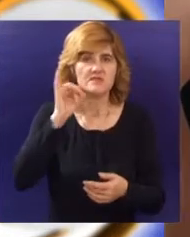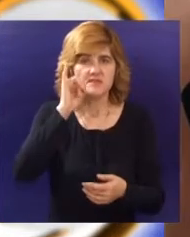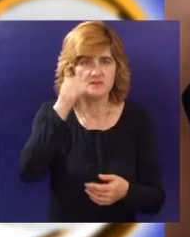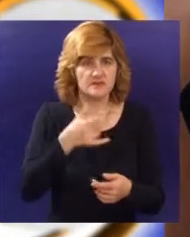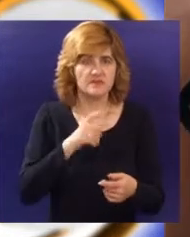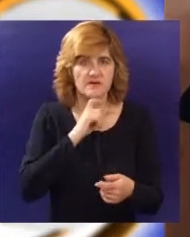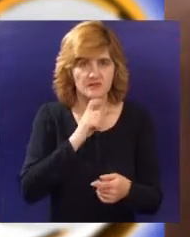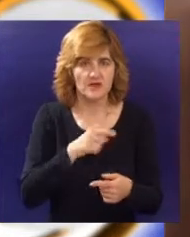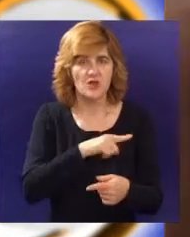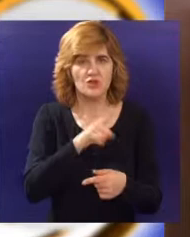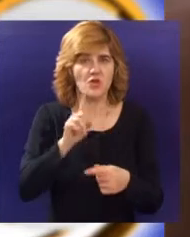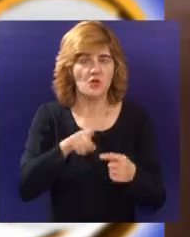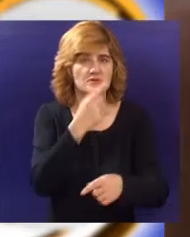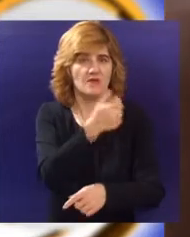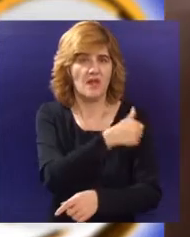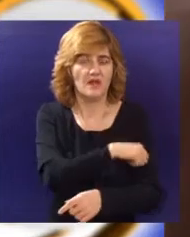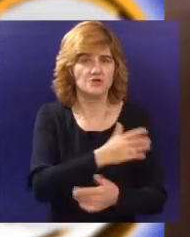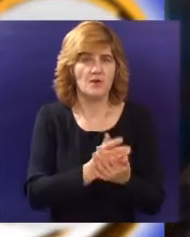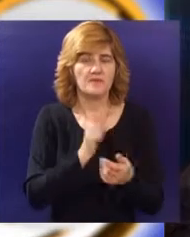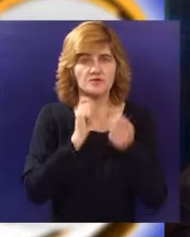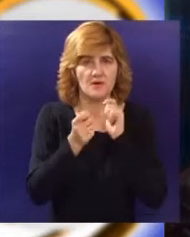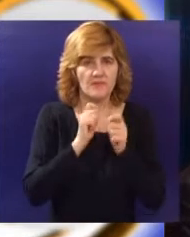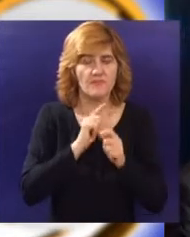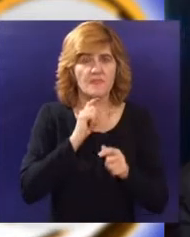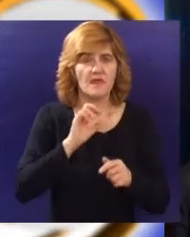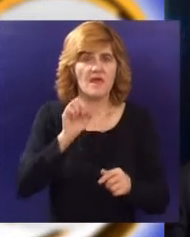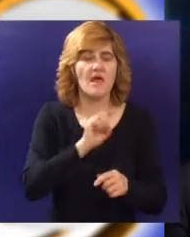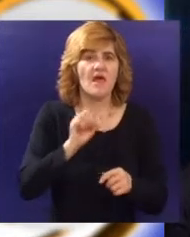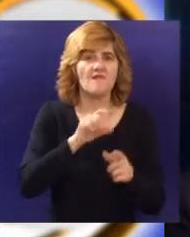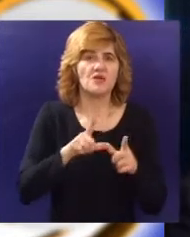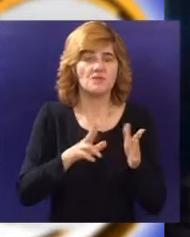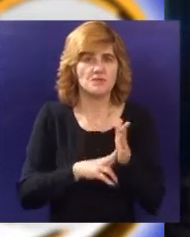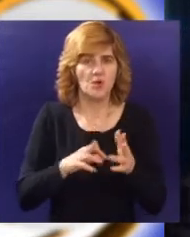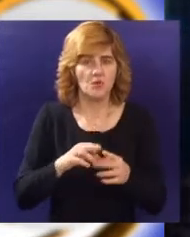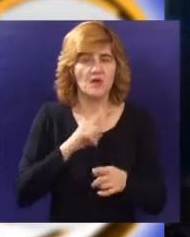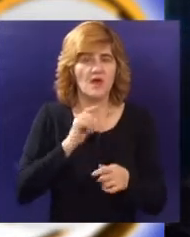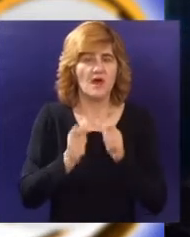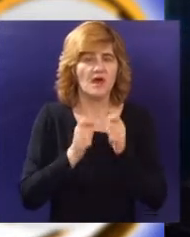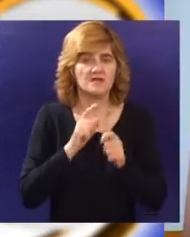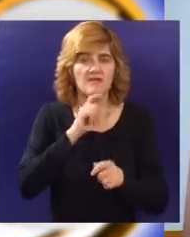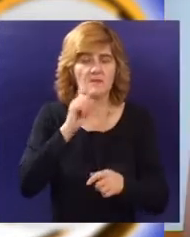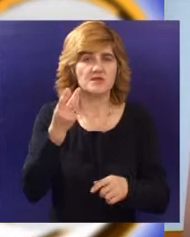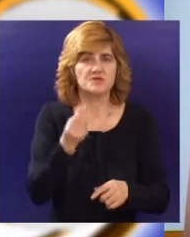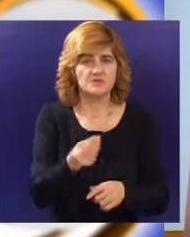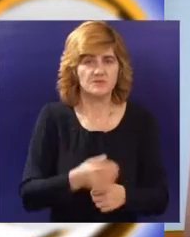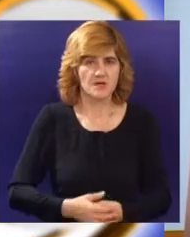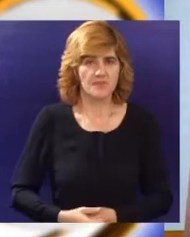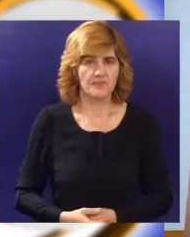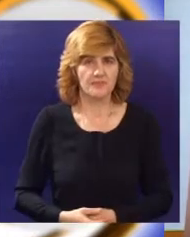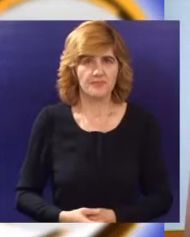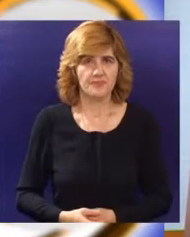Projekat traje do kraja augusta sledećeg godina a sufinansira ga Evropska unija u sklopu IPA preko graničnog programa Mađarska Srbija.